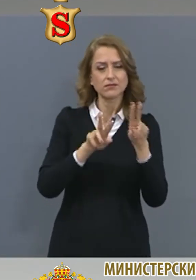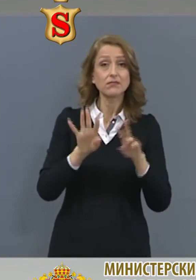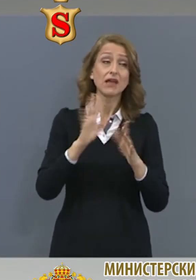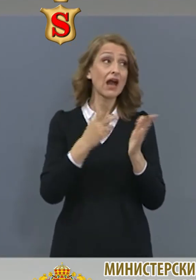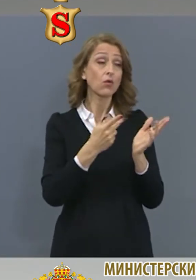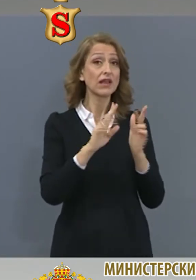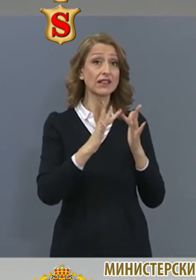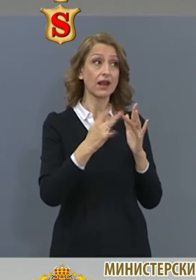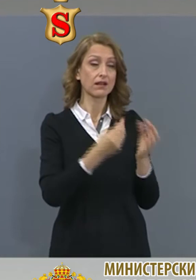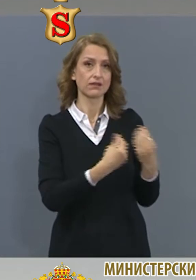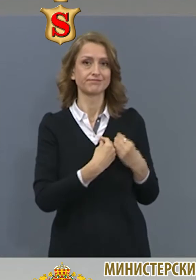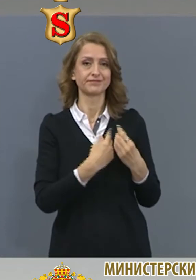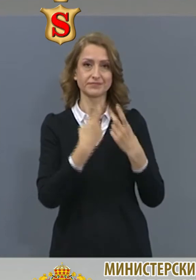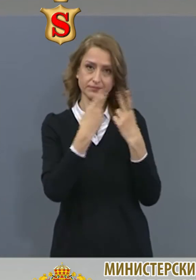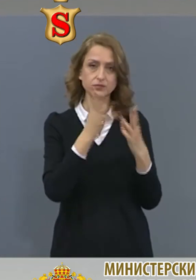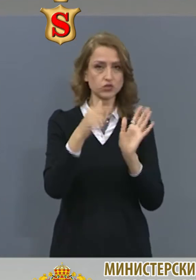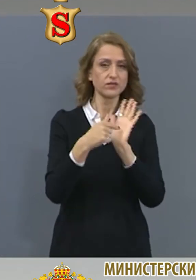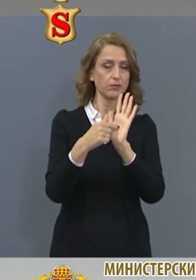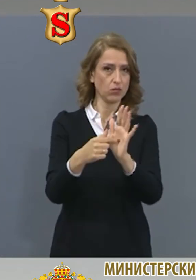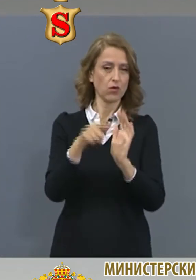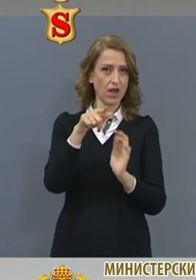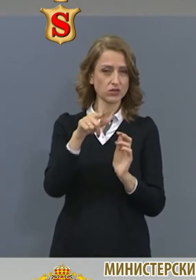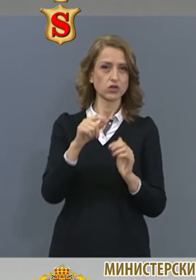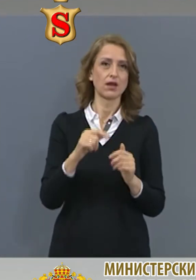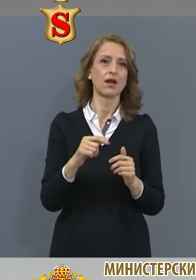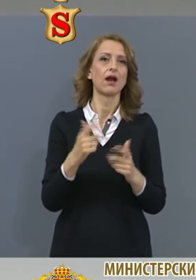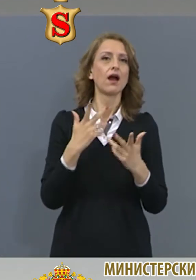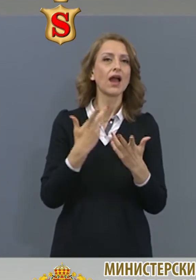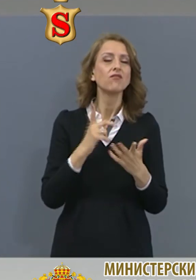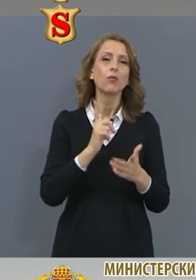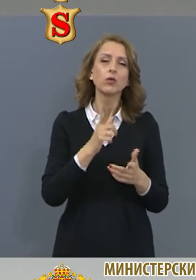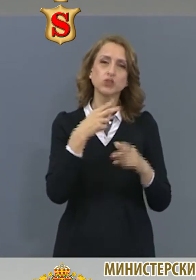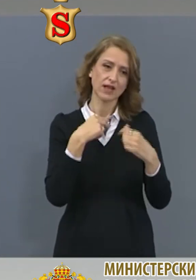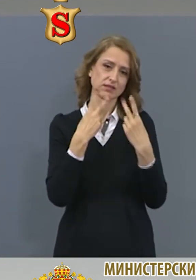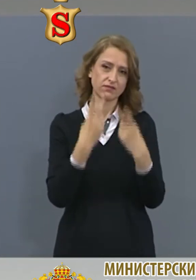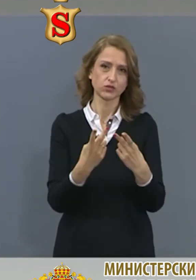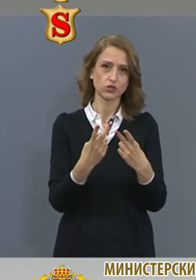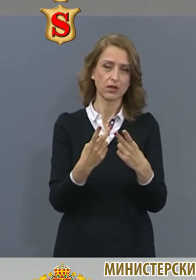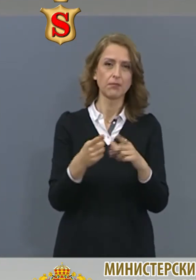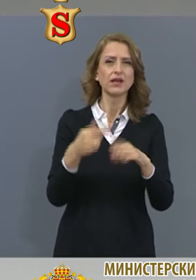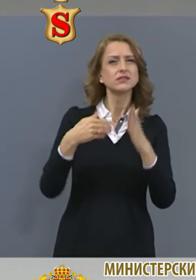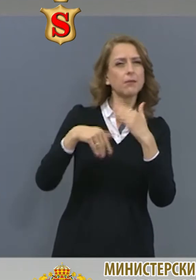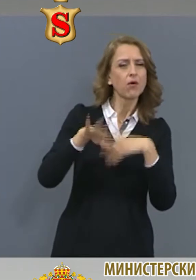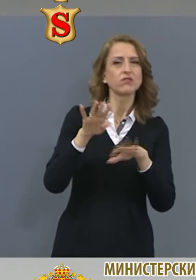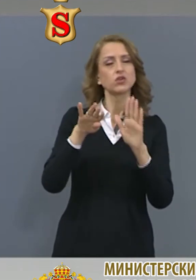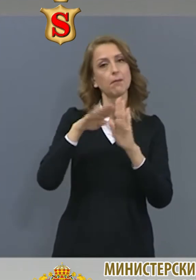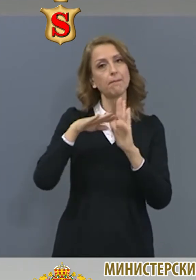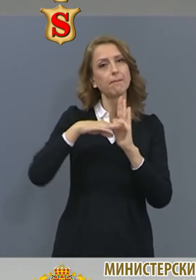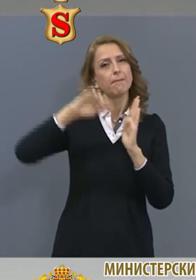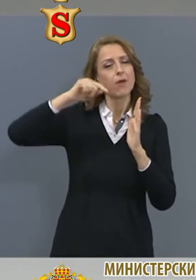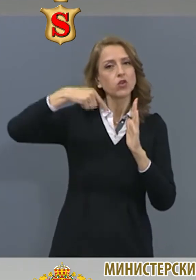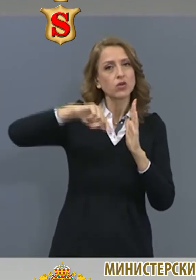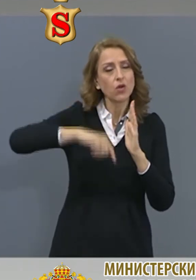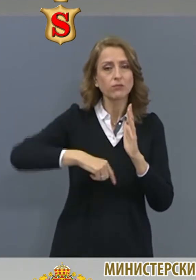позволи да ги видим, ще мога само да покажа като потребител това, каквото виждам аз. За повече подробности ще се